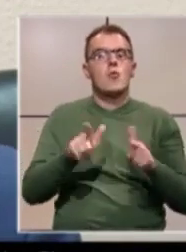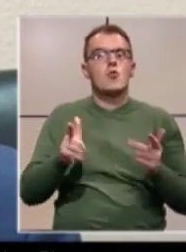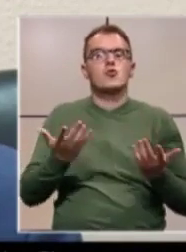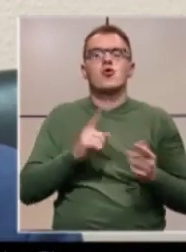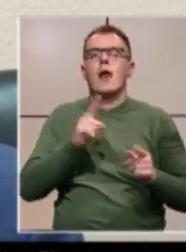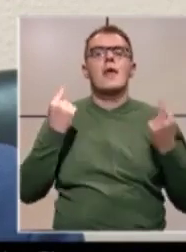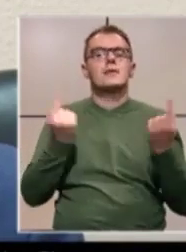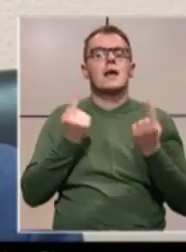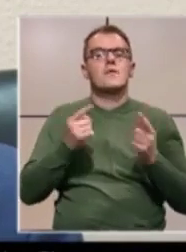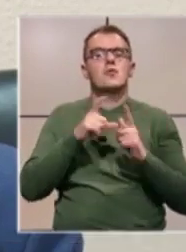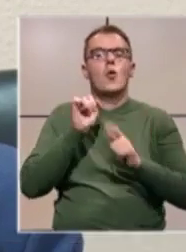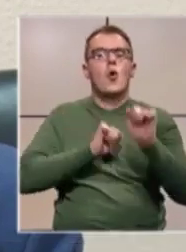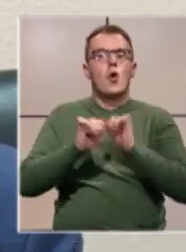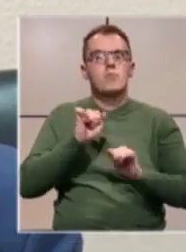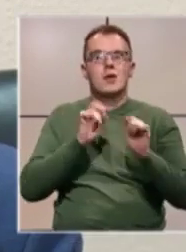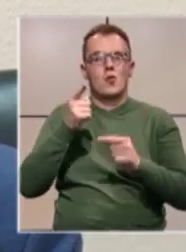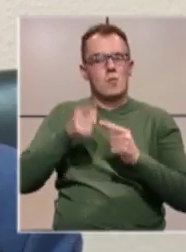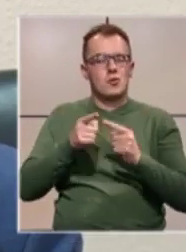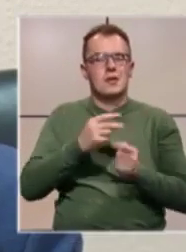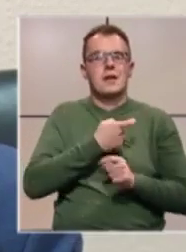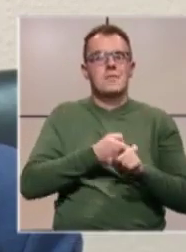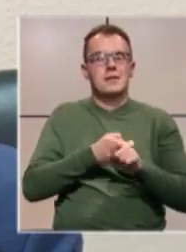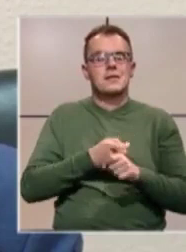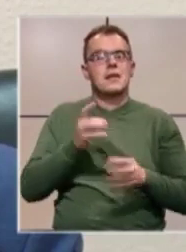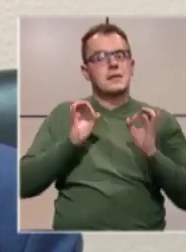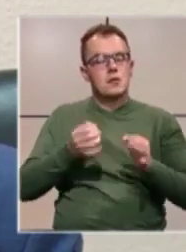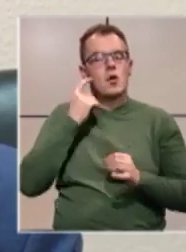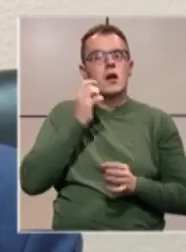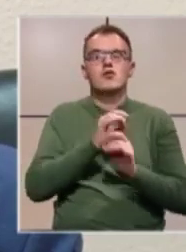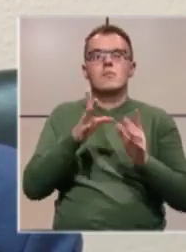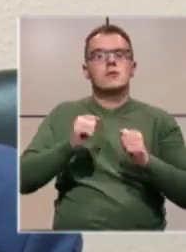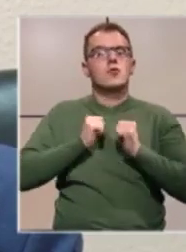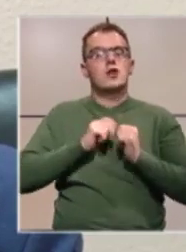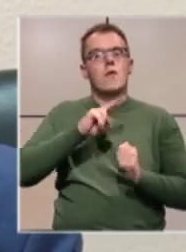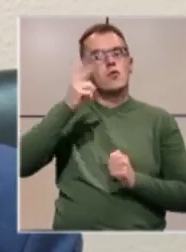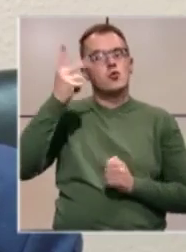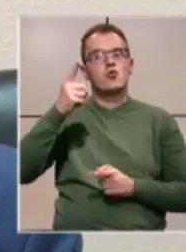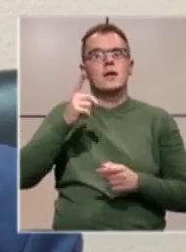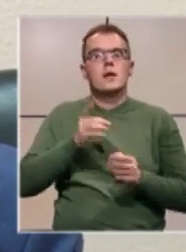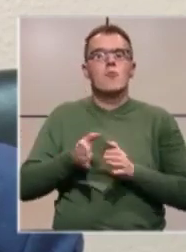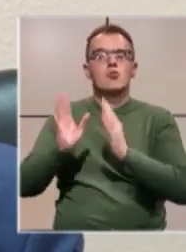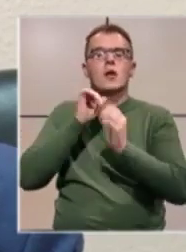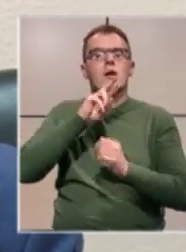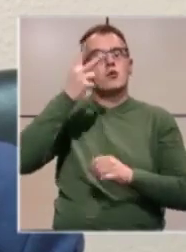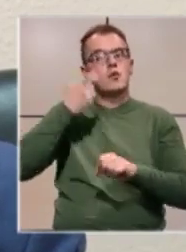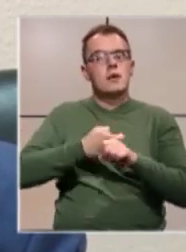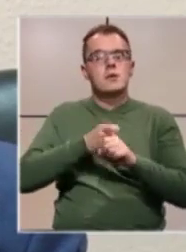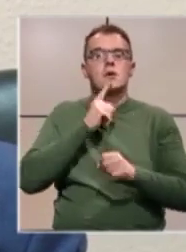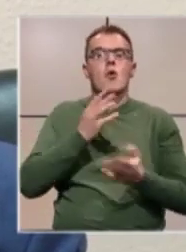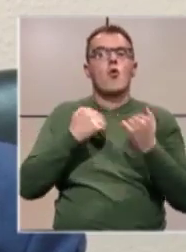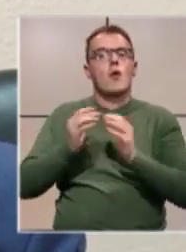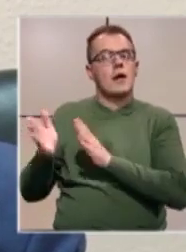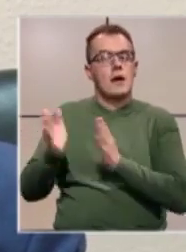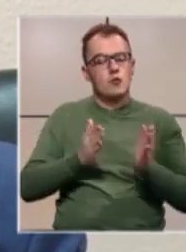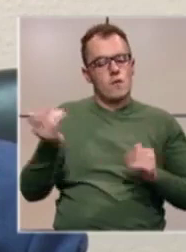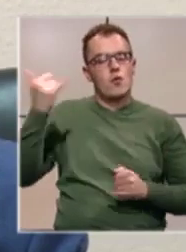diagnostičku obradu COVID-pozitivnih pacijenata na siguran i bezvjede način, bez obrožavanja drugih diagnostičkih putova i drugih pacijenata koji inače redovno